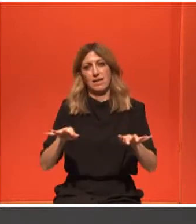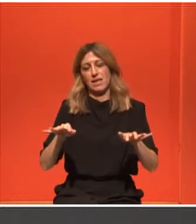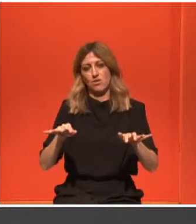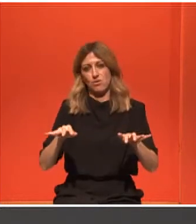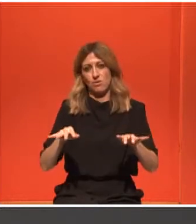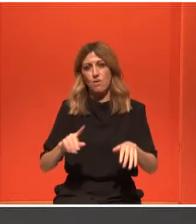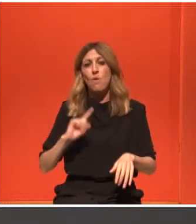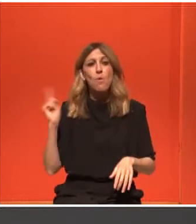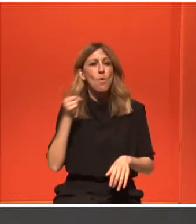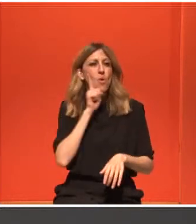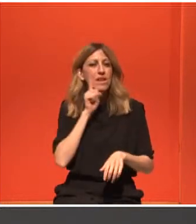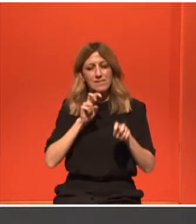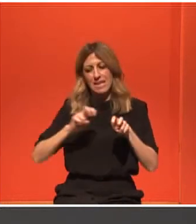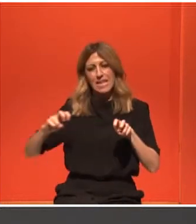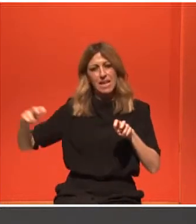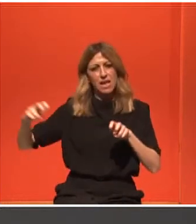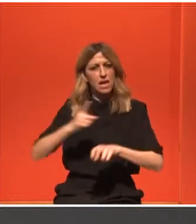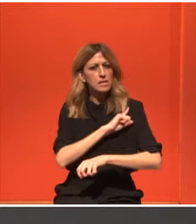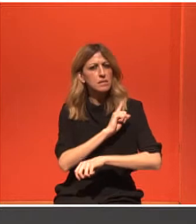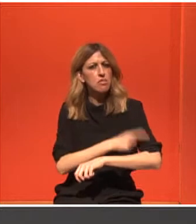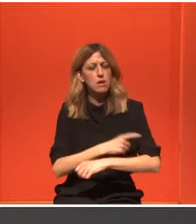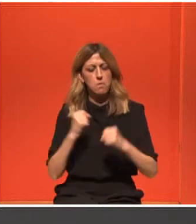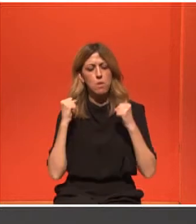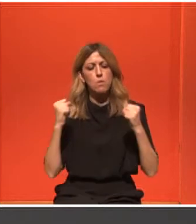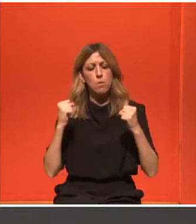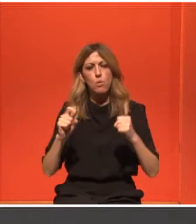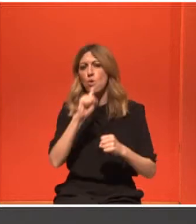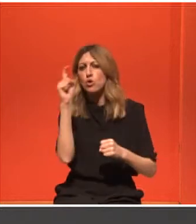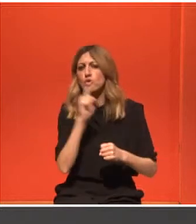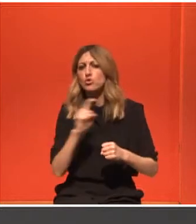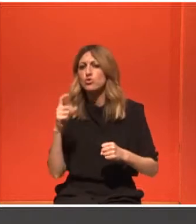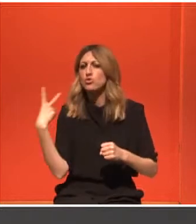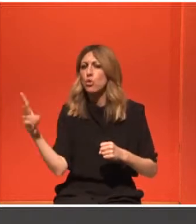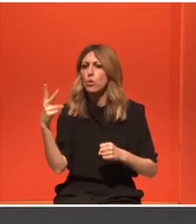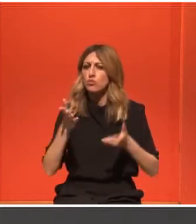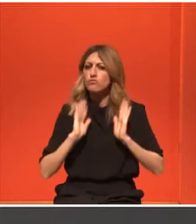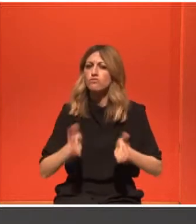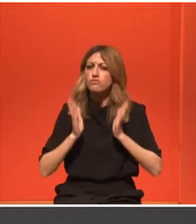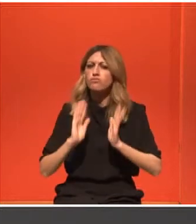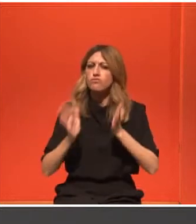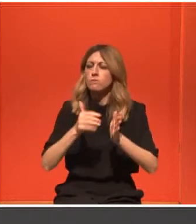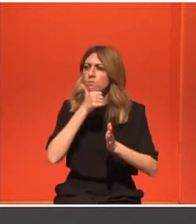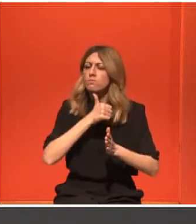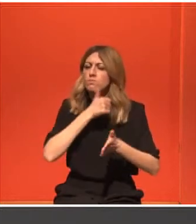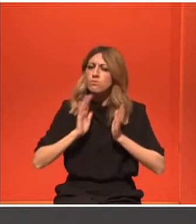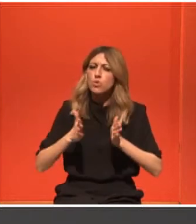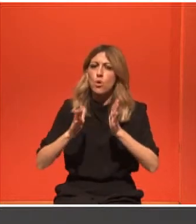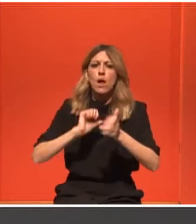με πολύ δύναμη και συνεχίζουν τη ζωή τους. Ο καθένας με τον τρόπο του, οποίο σιγά-σιγά